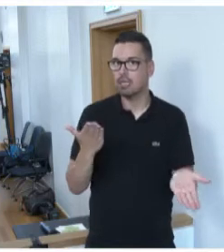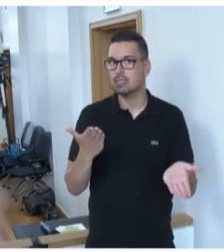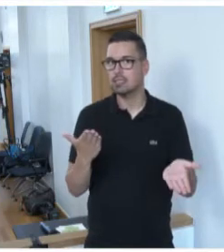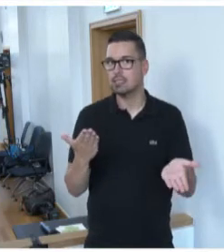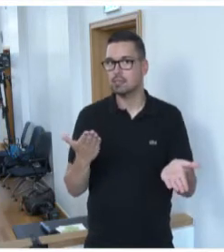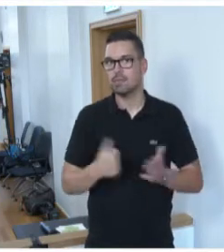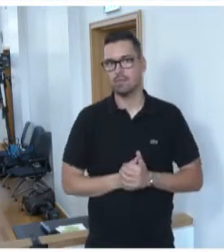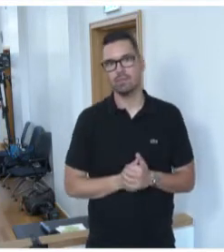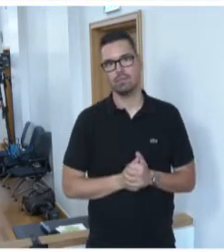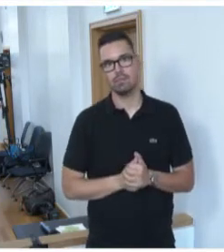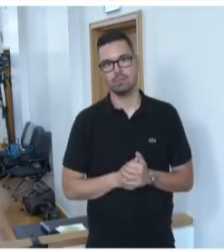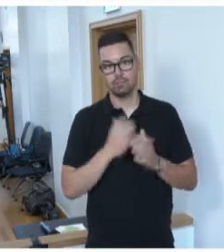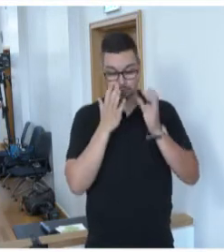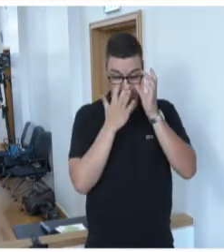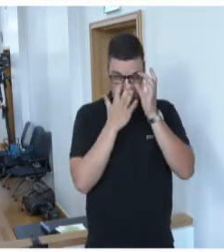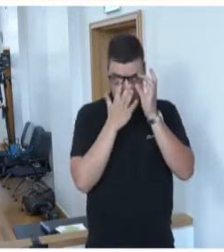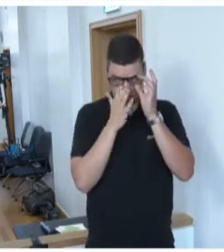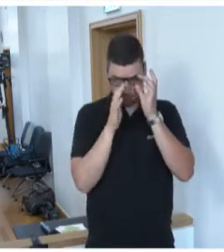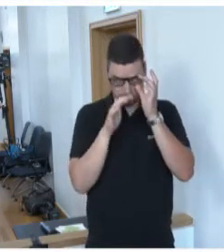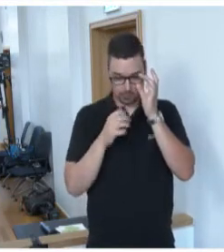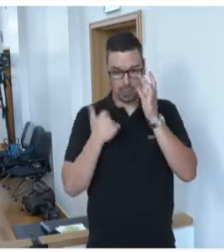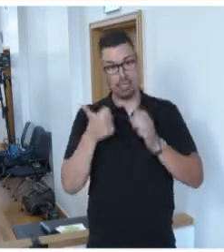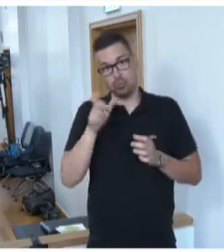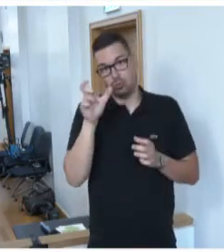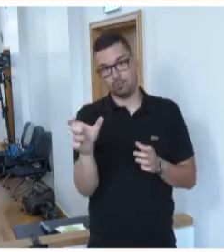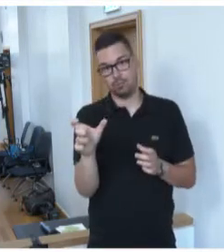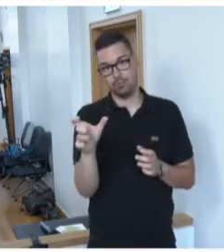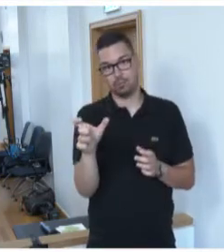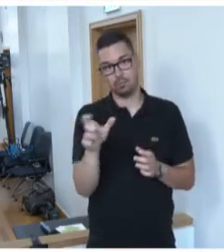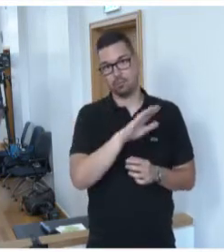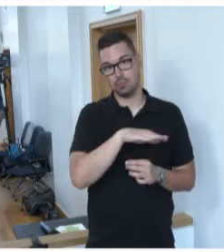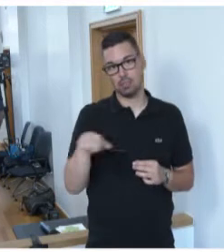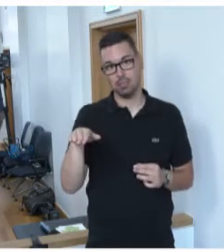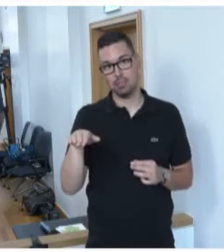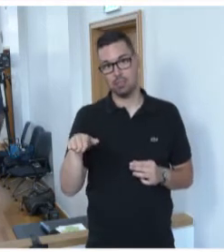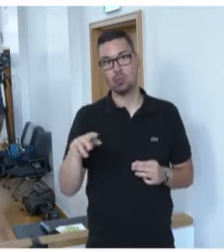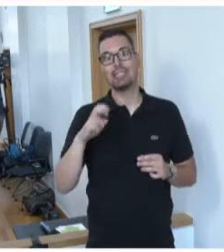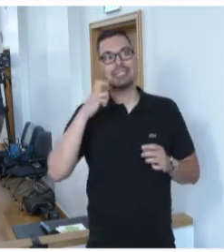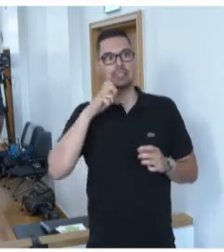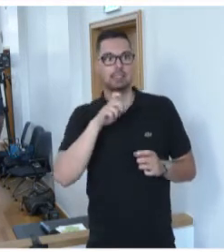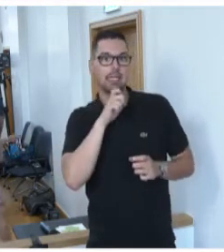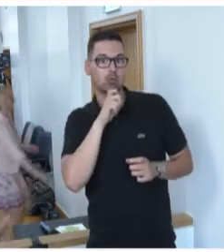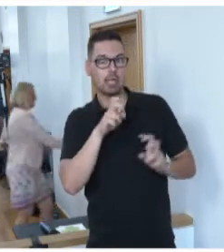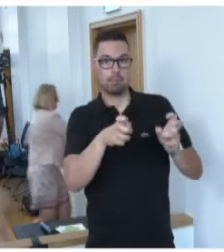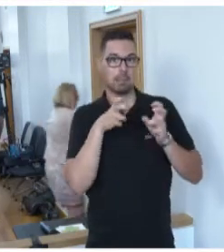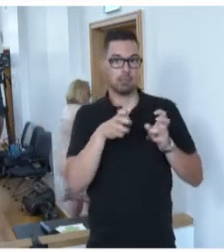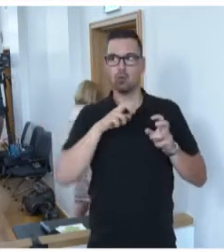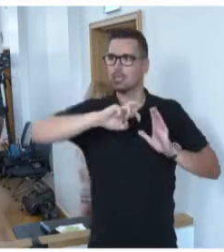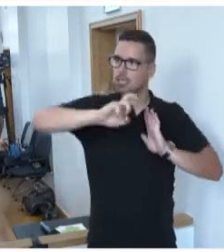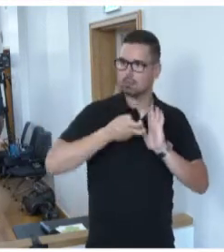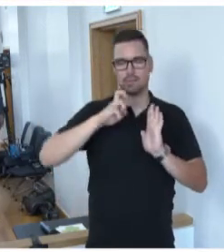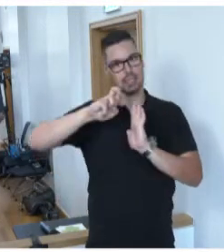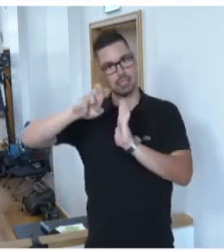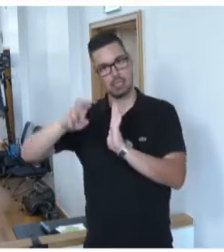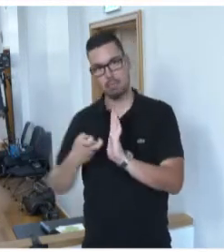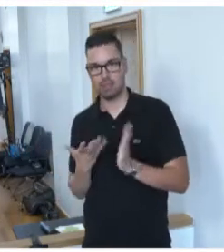Denn es gibt ein Stichwort, das im Bereich der Kindesmisshandlung im sexuellen Missbrauch immer und immer wieder fällt.